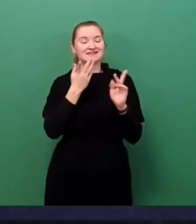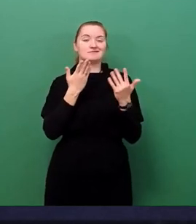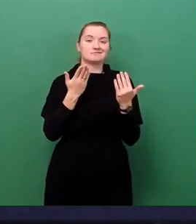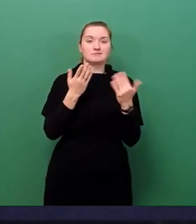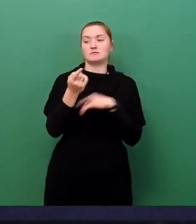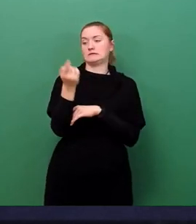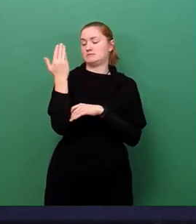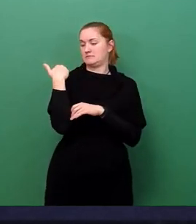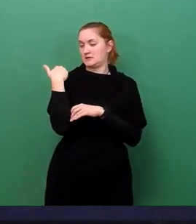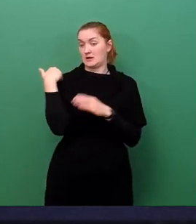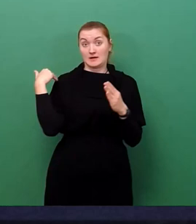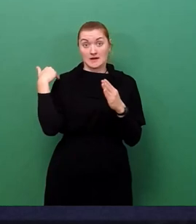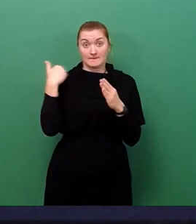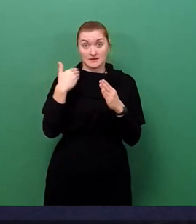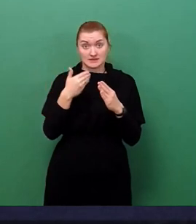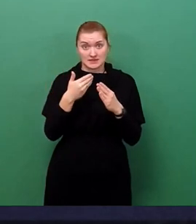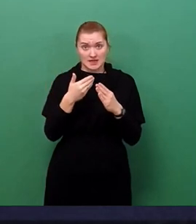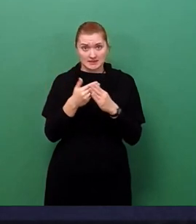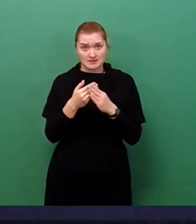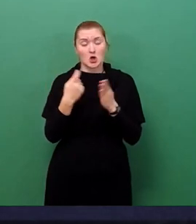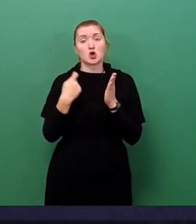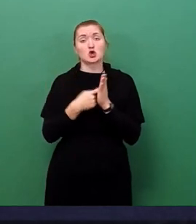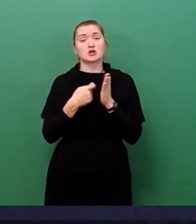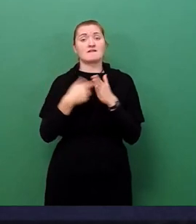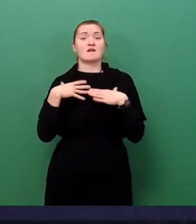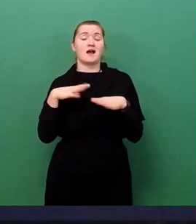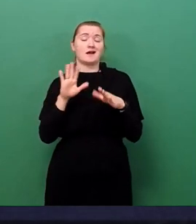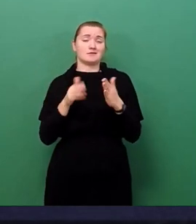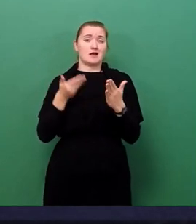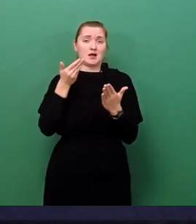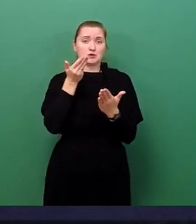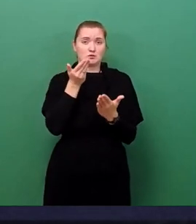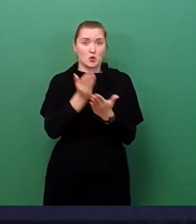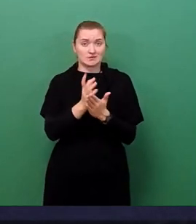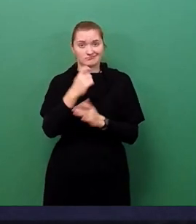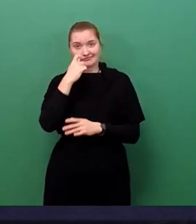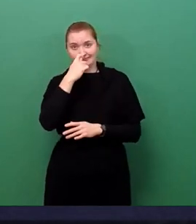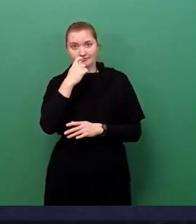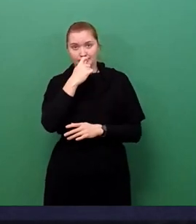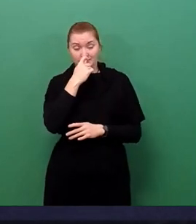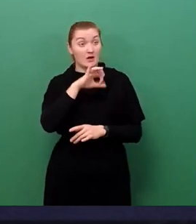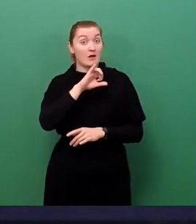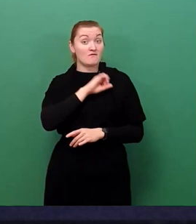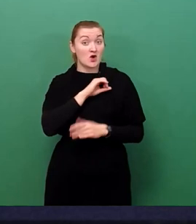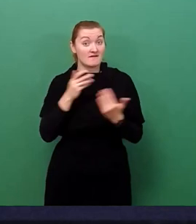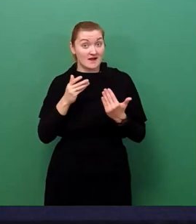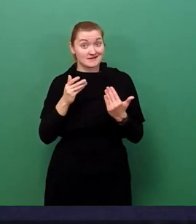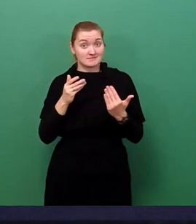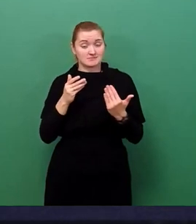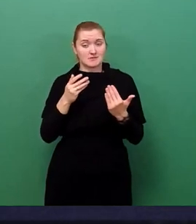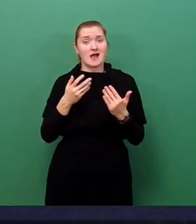vorgehaltene kostenfreie Testangebot für Bürgerinnen und Bürger den Vorteil der frühzeitigen Erkennung von